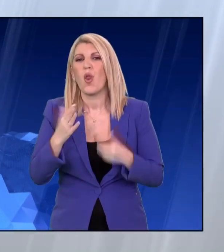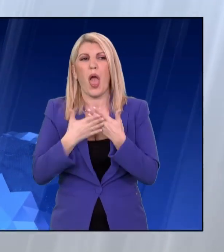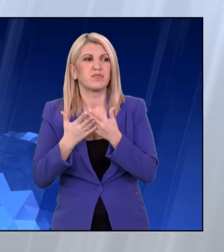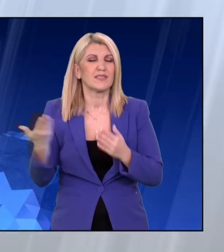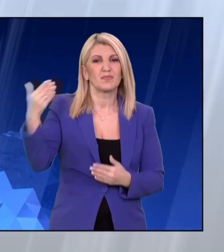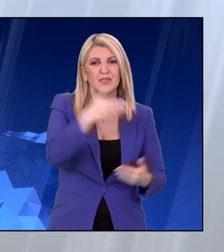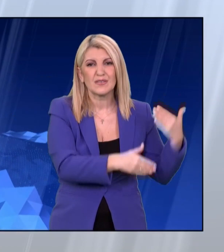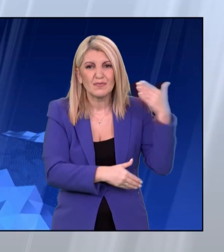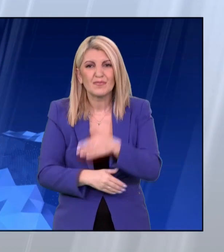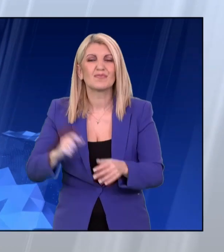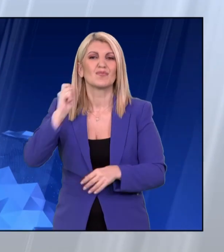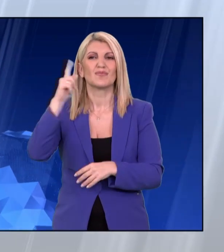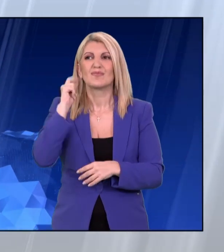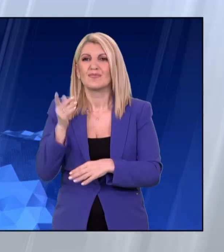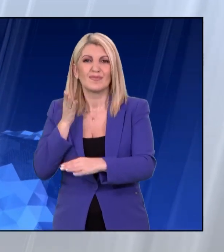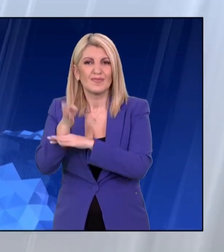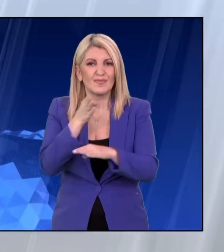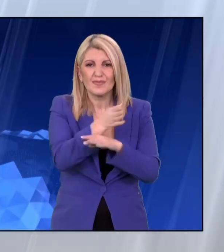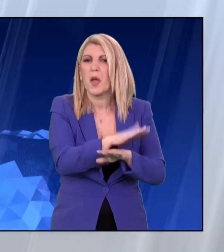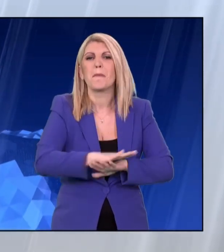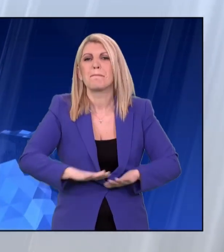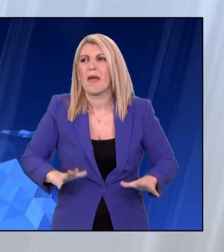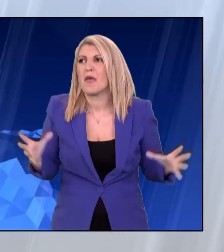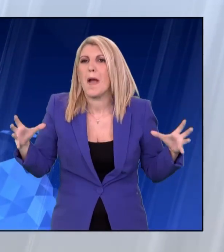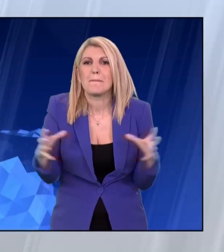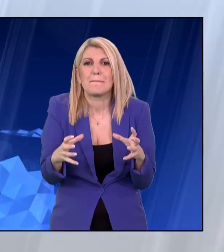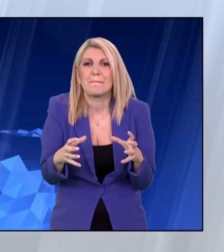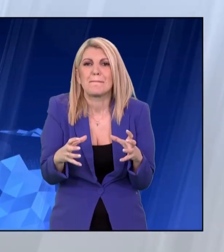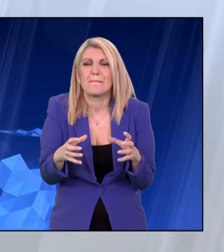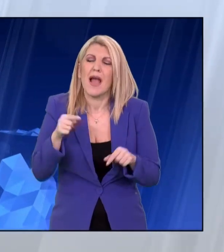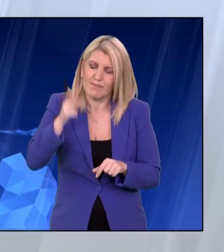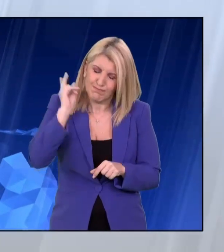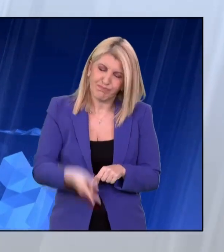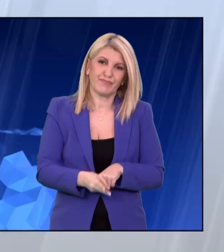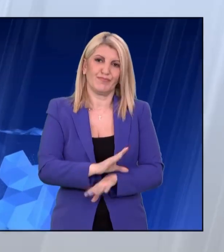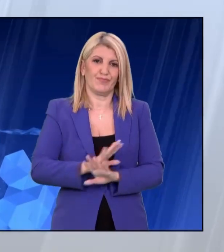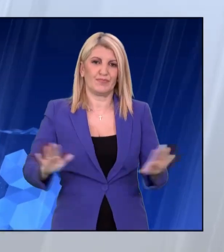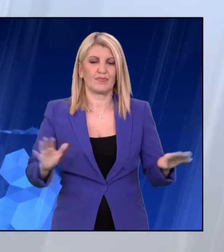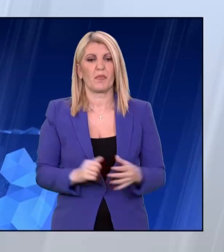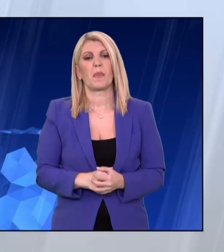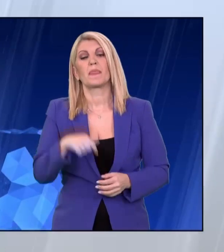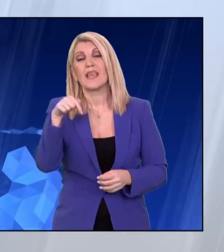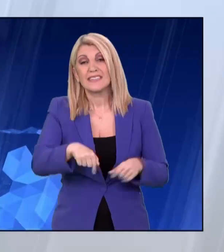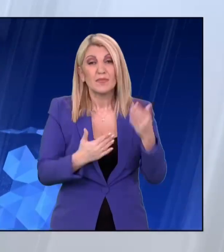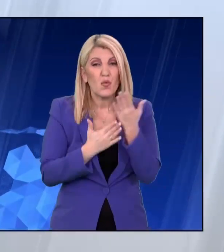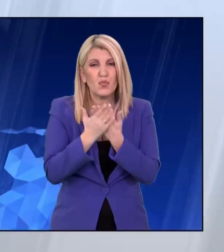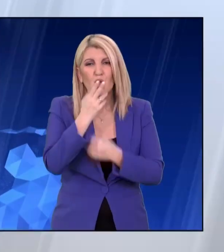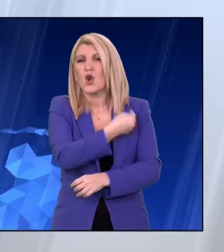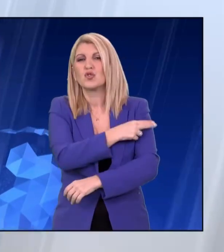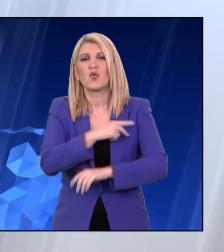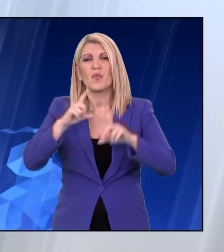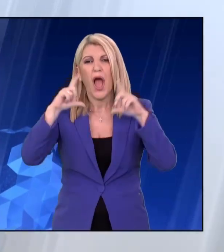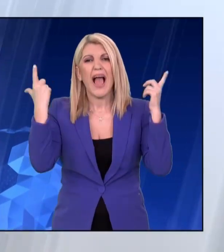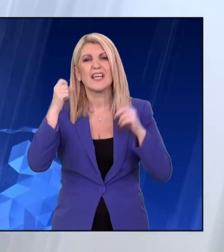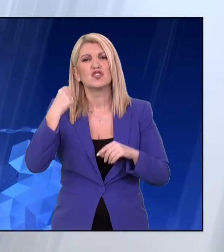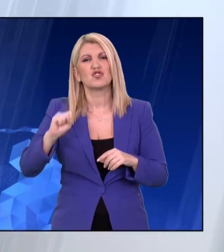εκνοηταστικών εκδηλώσεων να συγχροντίζονται. Σε εφημερία το παιδόν Αγία Σοφία και από νωρίς το πρωί στα επίγοντα ήταν δεκάδες τα περιστατικά. Δεν είναι